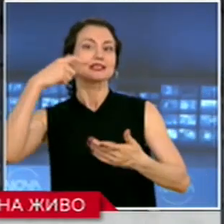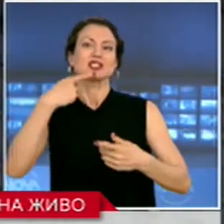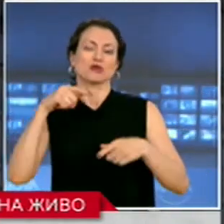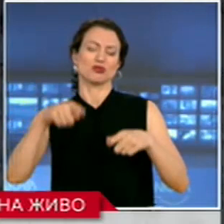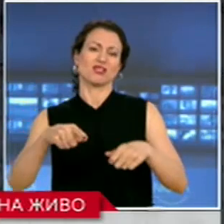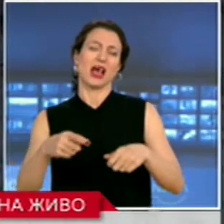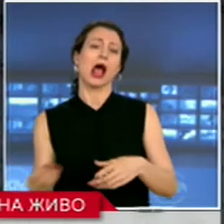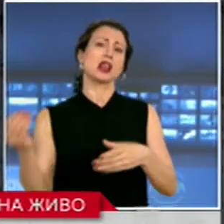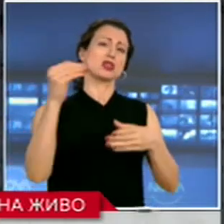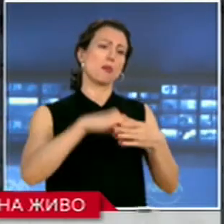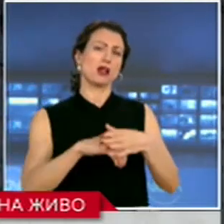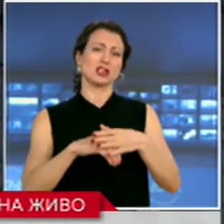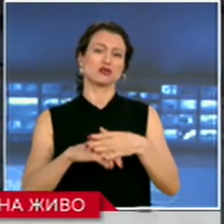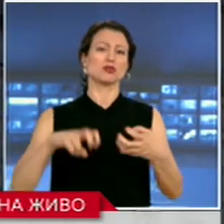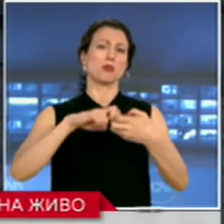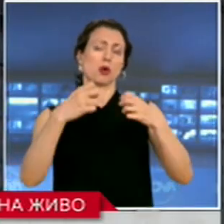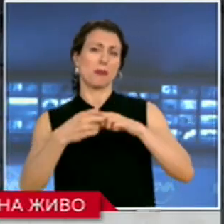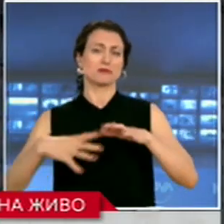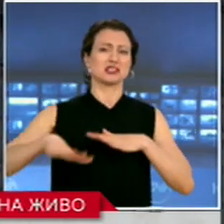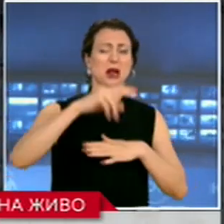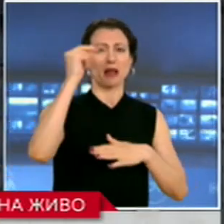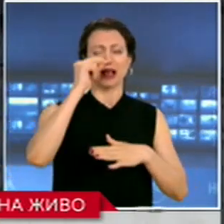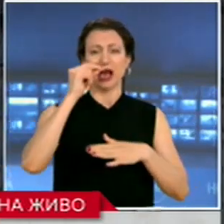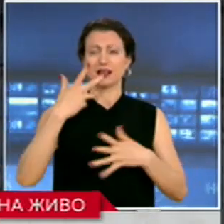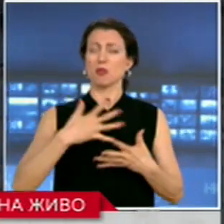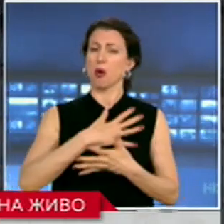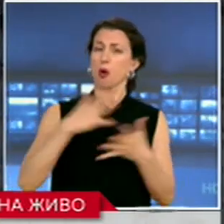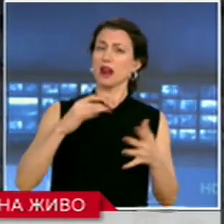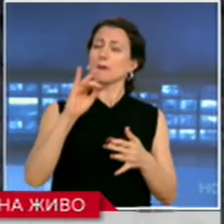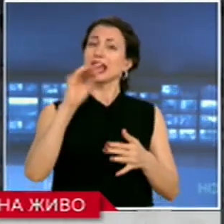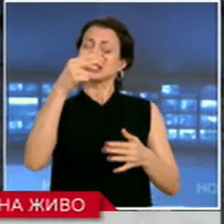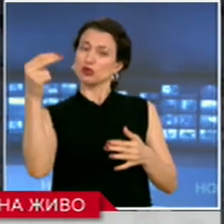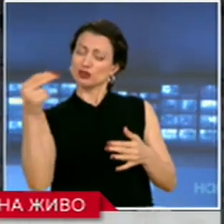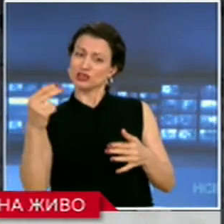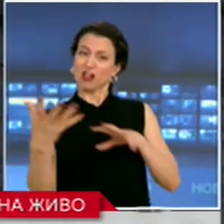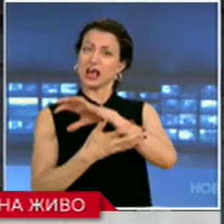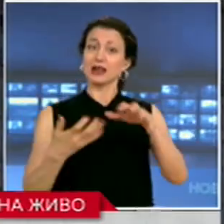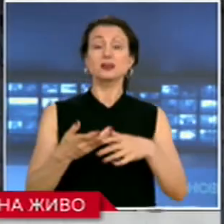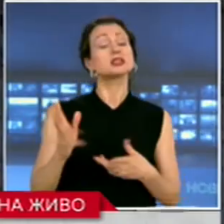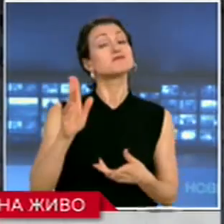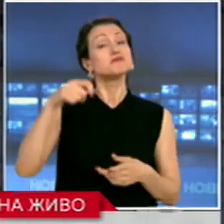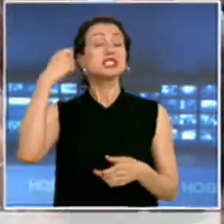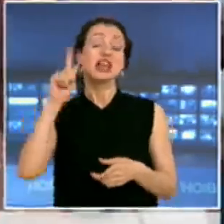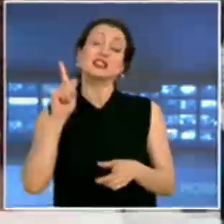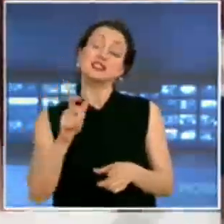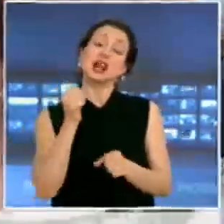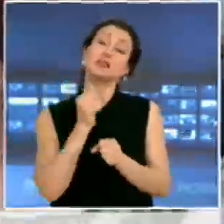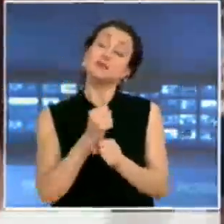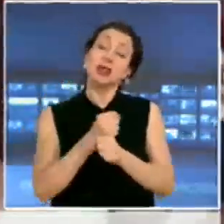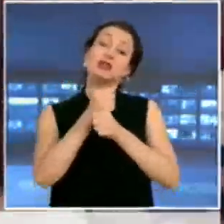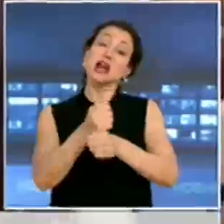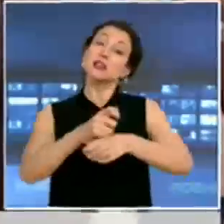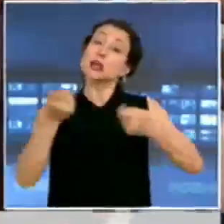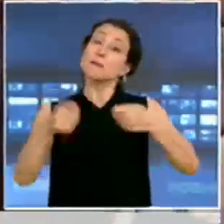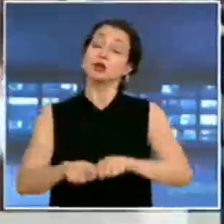страната в още по-голяма институционална криза. А президента трябва да си изкара мандата. Възта отговори на